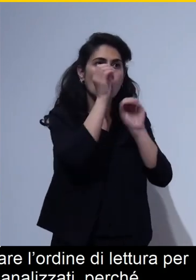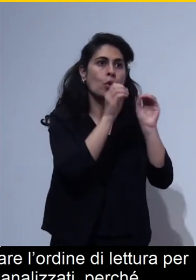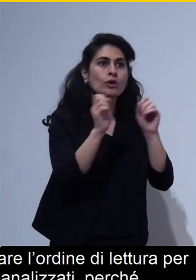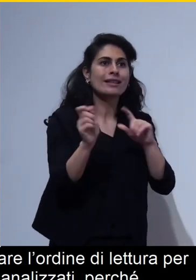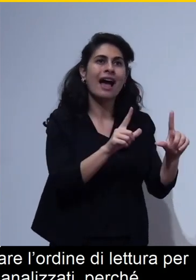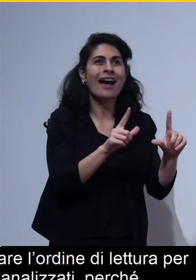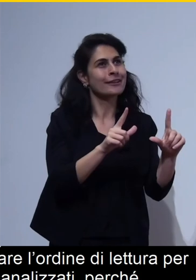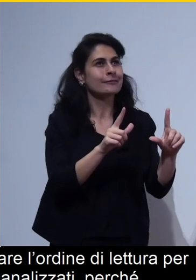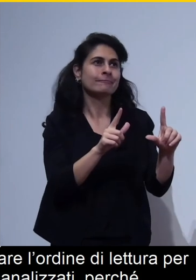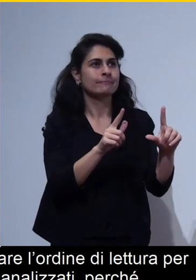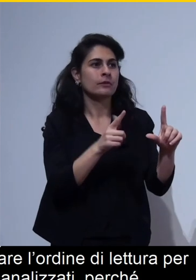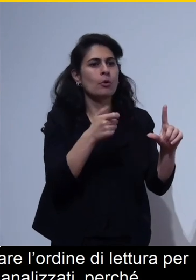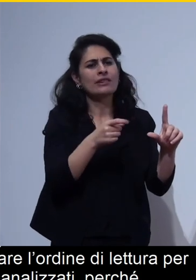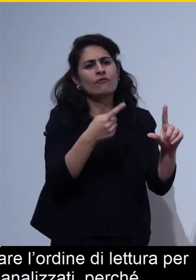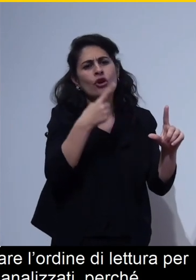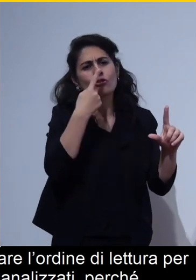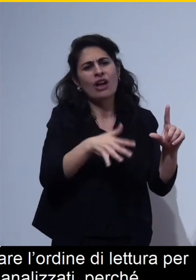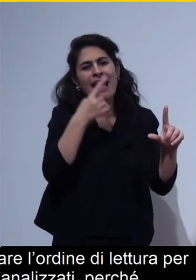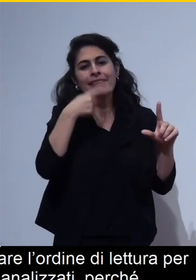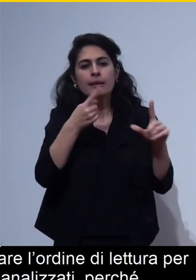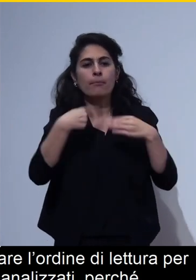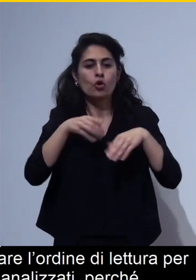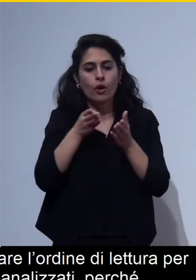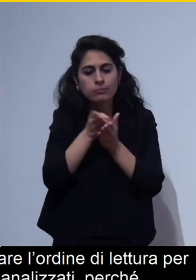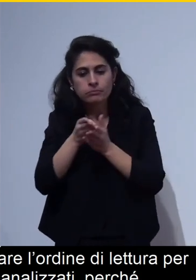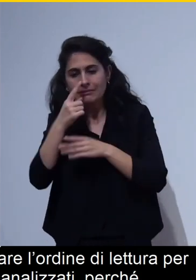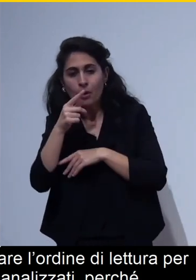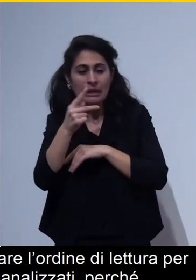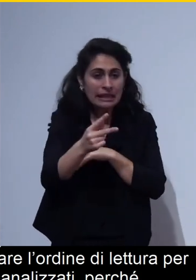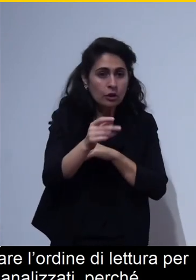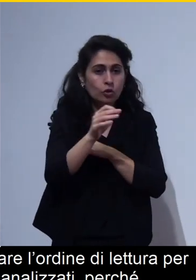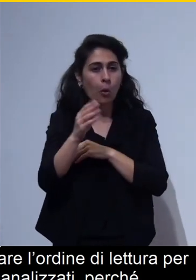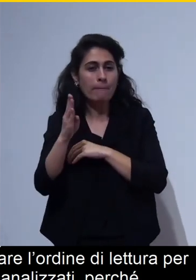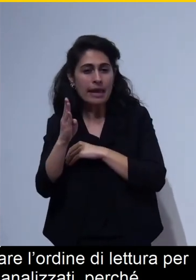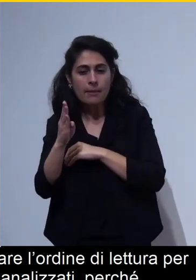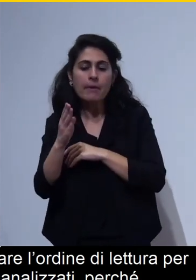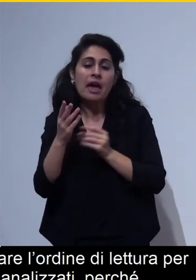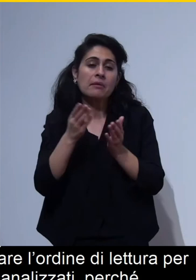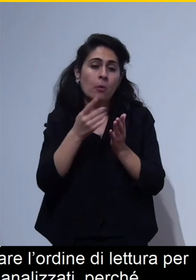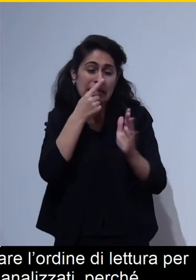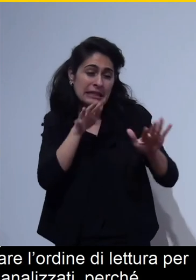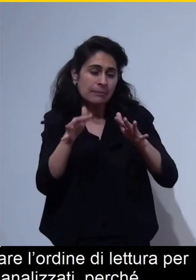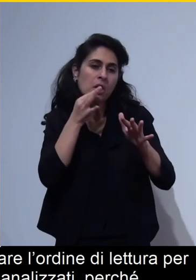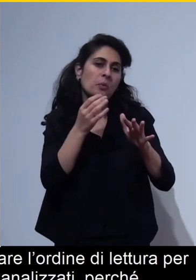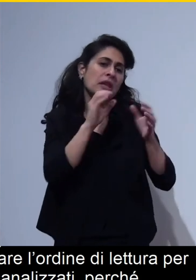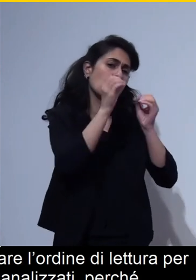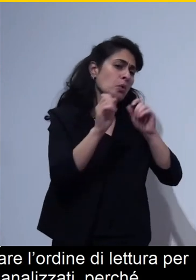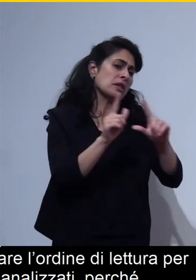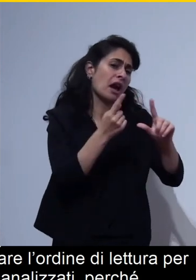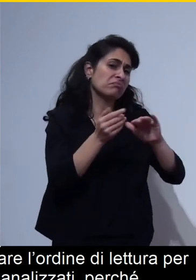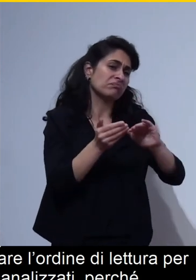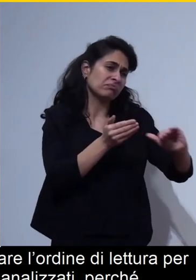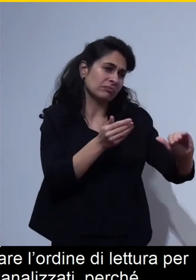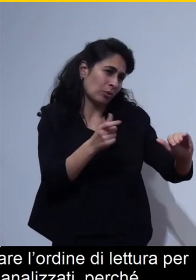di un qualcosa come può essere o keynote o beamer con qualche appunto per cui questo è il motivo per il quale non